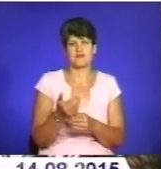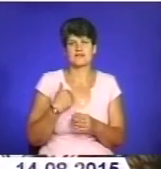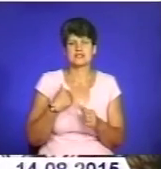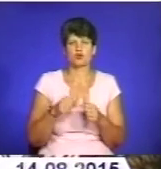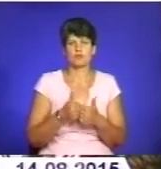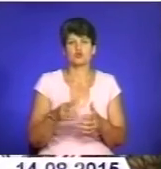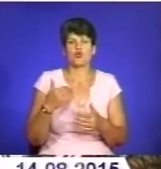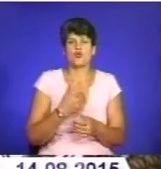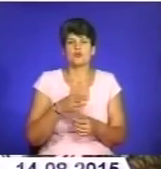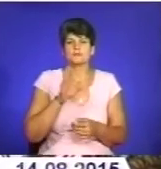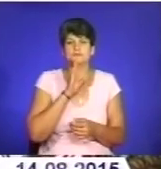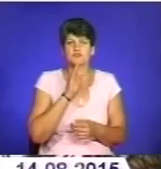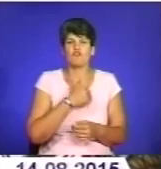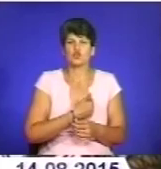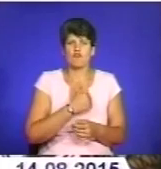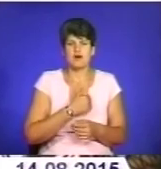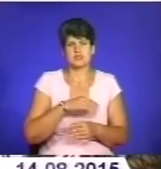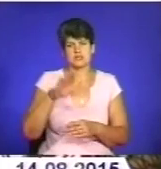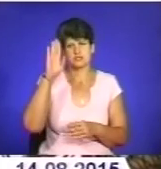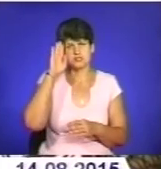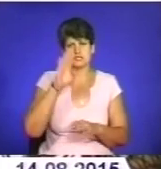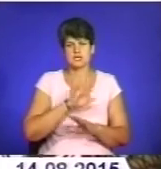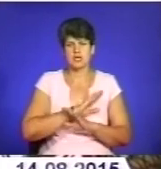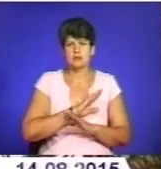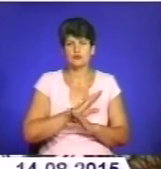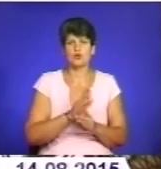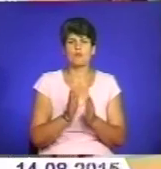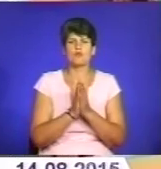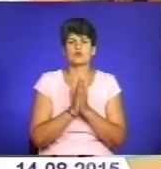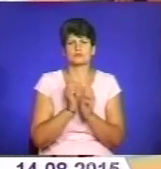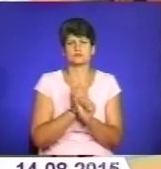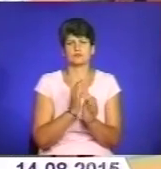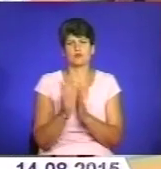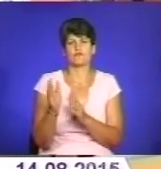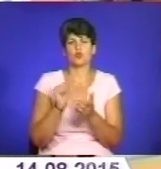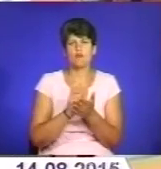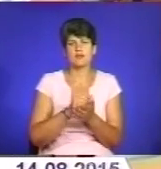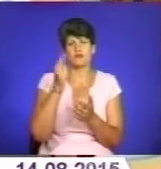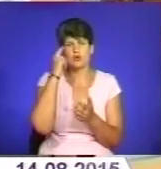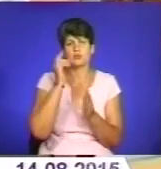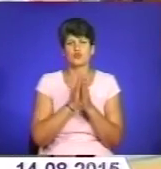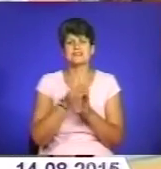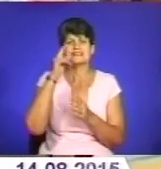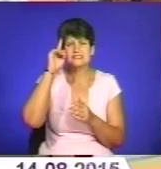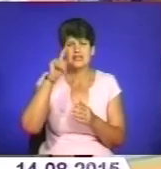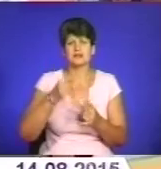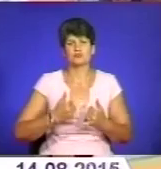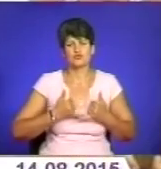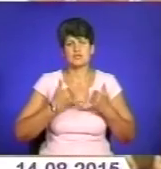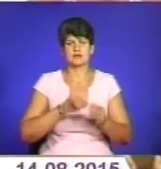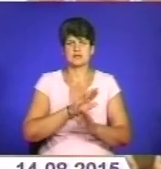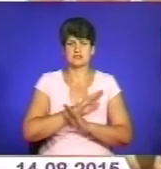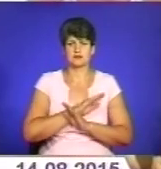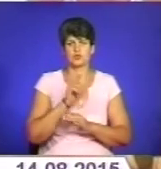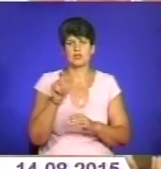загиблого. Христина вимагає навести лад у документах і в головах. Просить знати і поважати загиблих героїв. І щоб